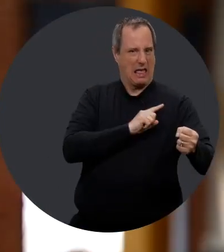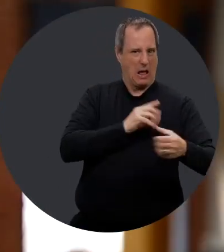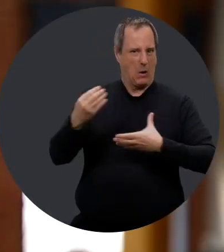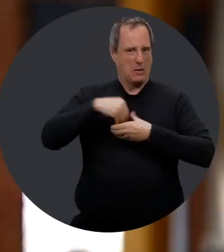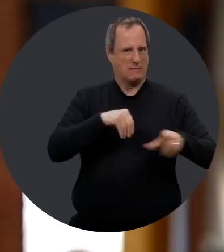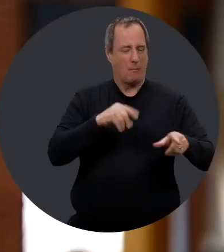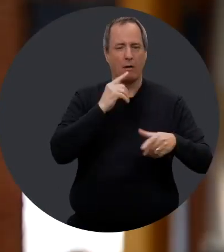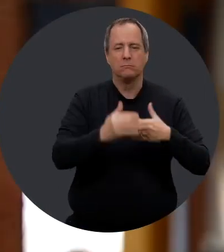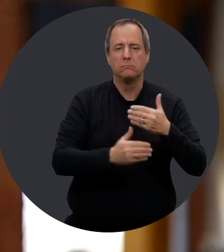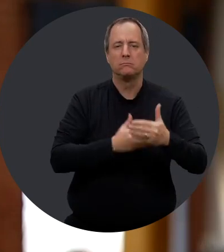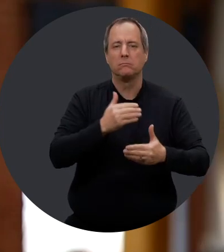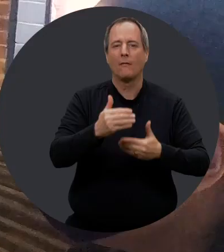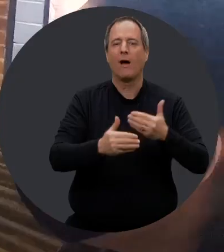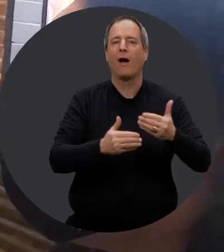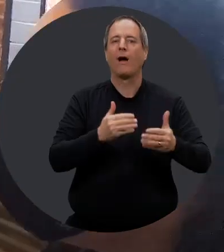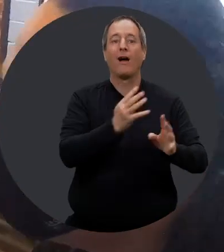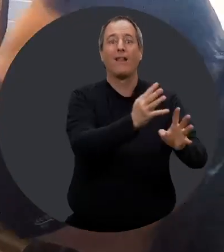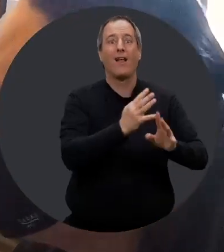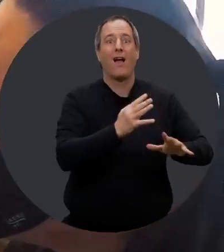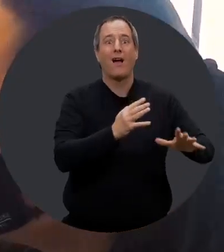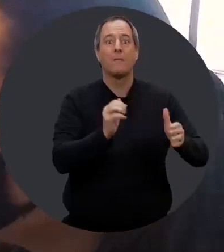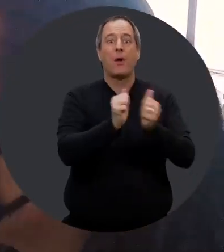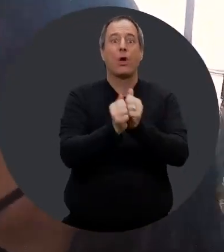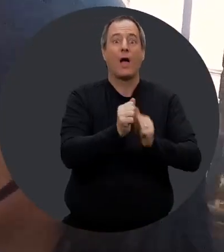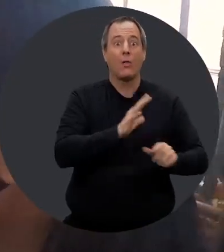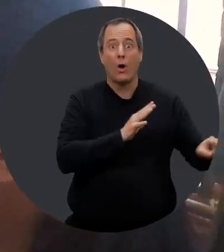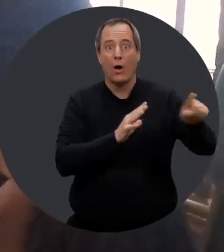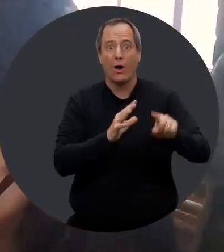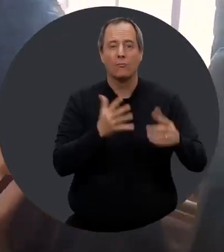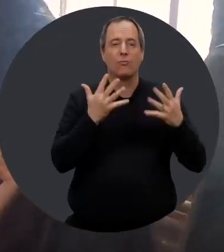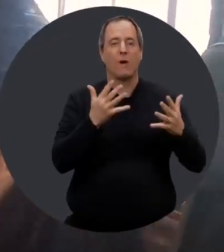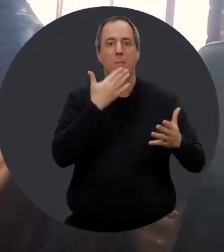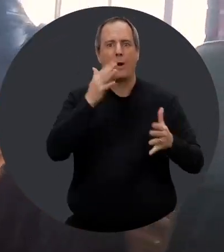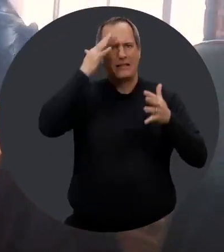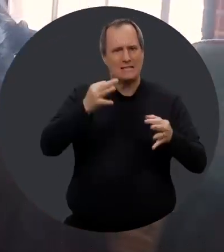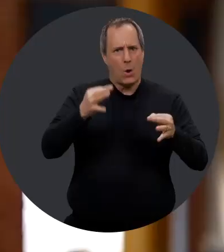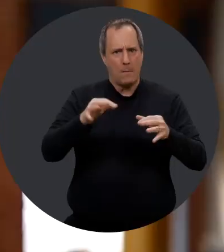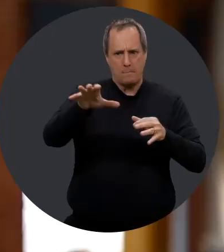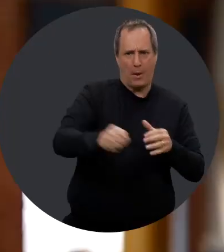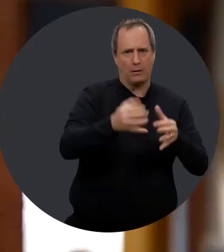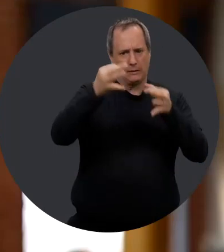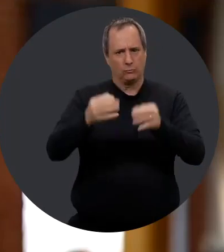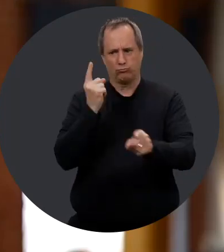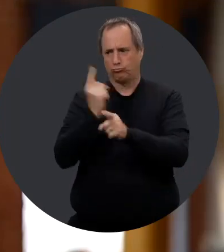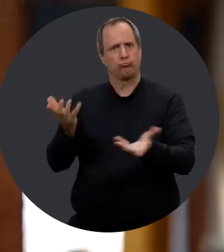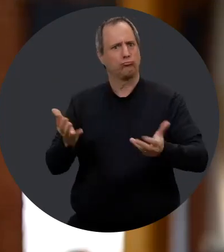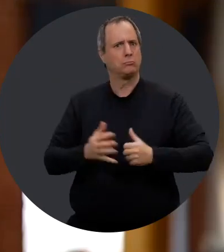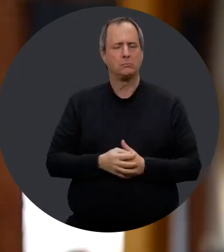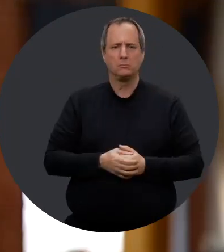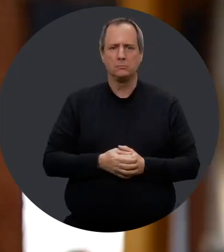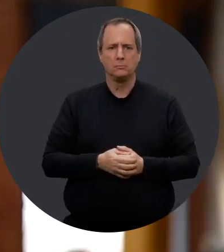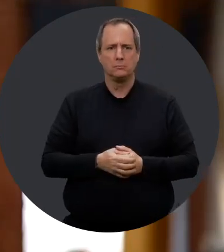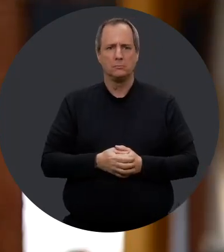perçu comme un risque d'engager une personne autiste, mais en pas de temps, avec tous nos partenaires et clients existants, c'est souvent la meilleure décision